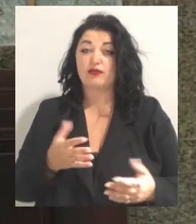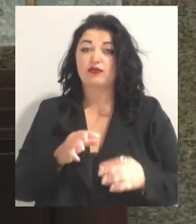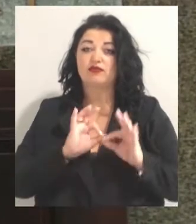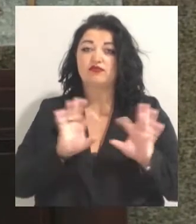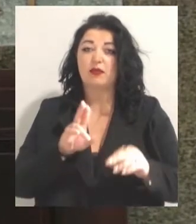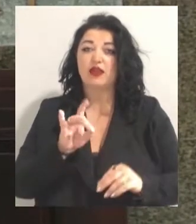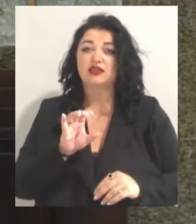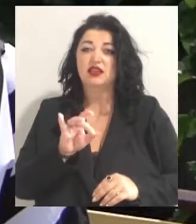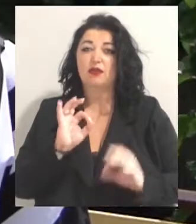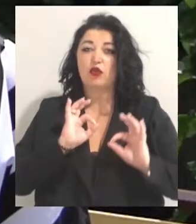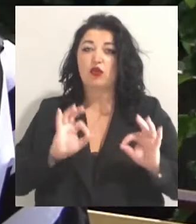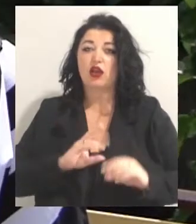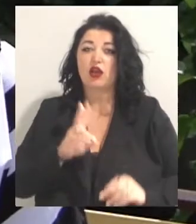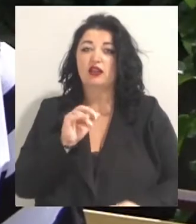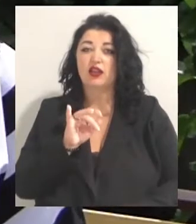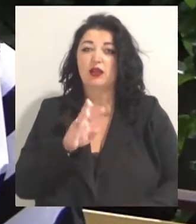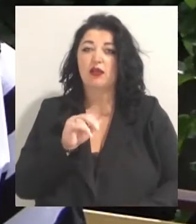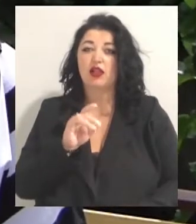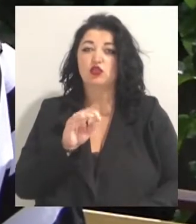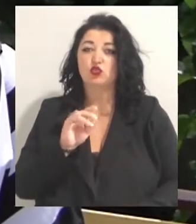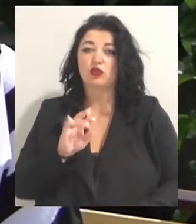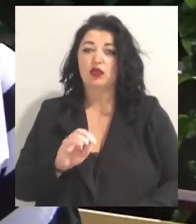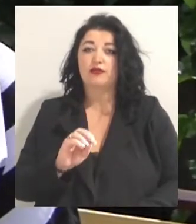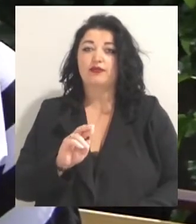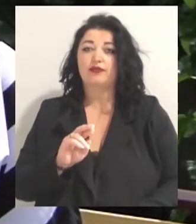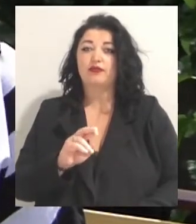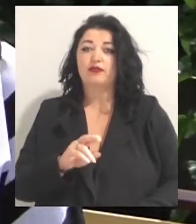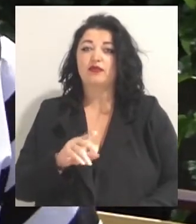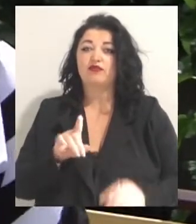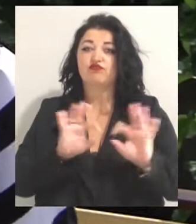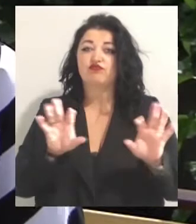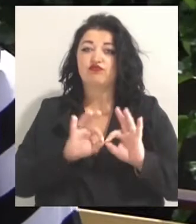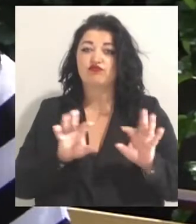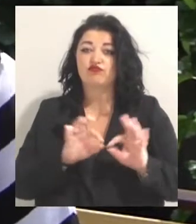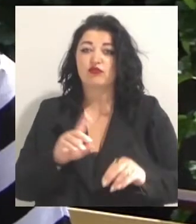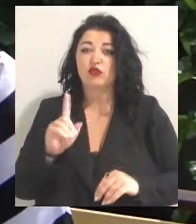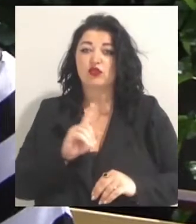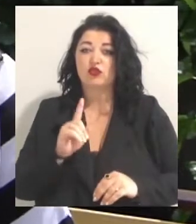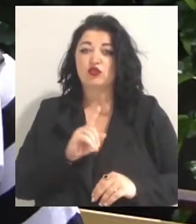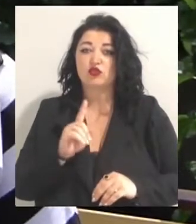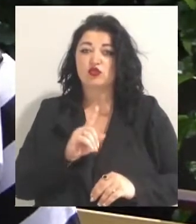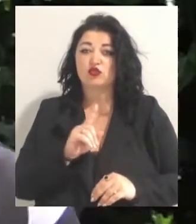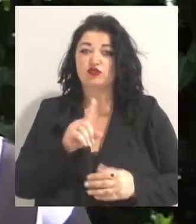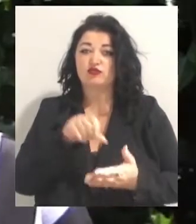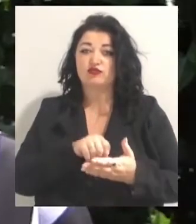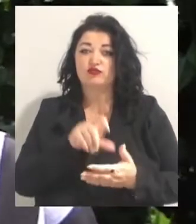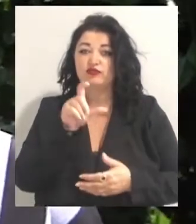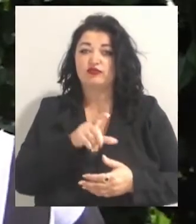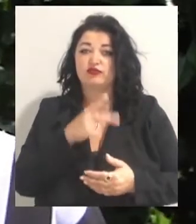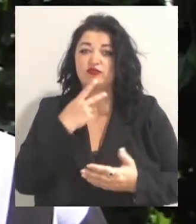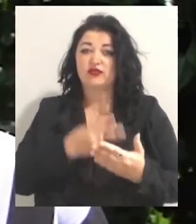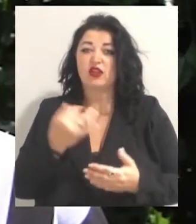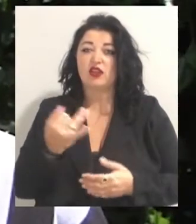прокуратури Катерина Новачили. Юлія Нікандрова, начальниця служби зі справ дітей, розповіла, їхній працівник представляє у слідчих діях інтереси сім'ї 17